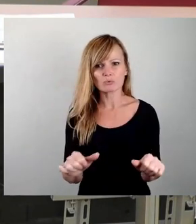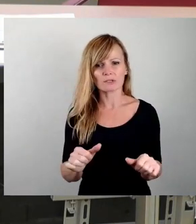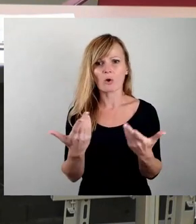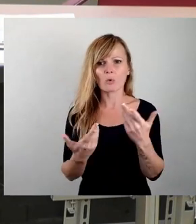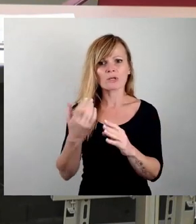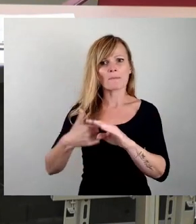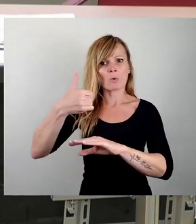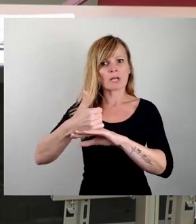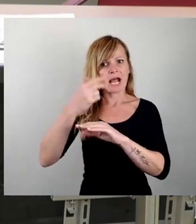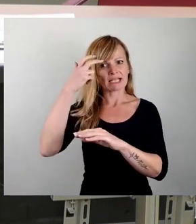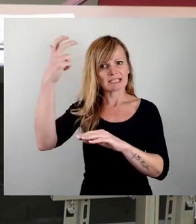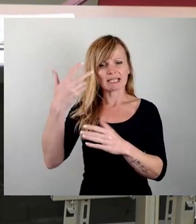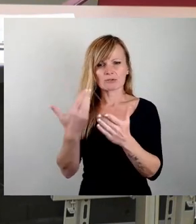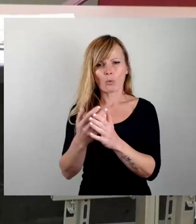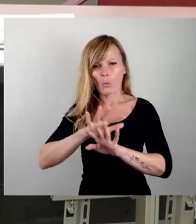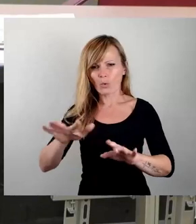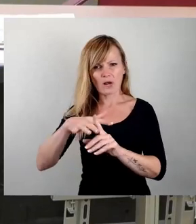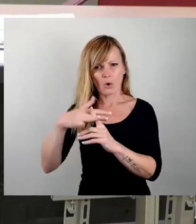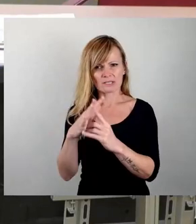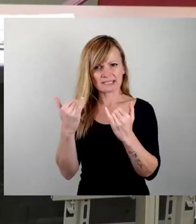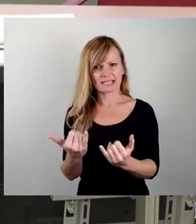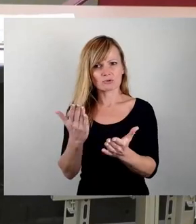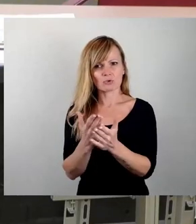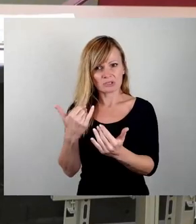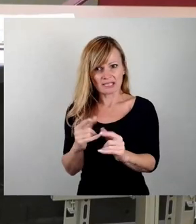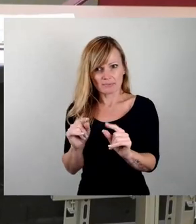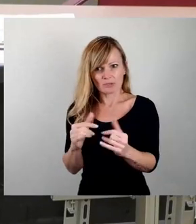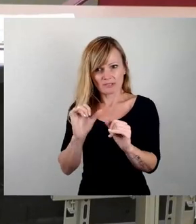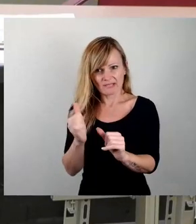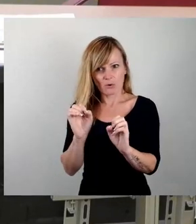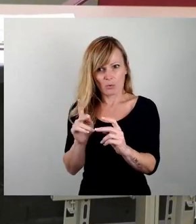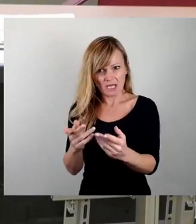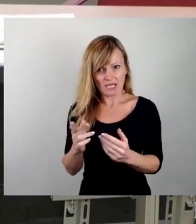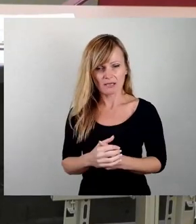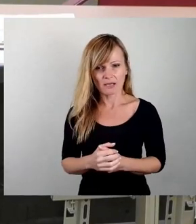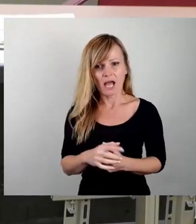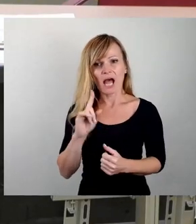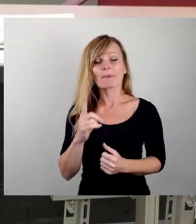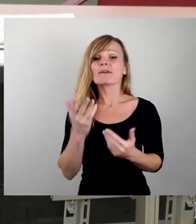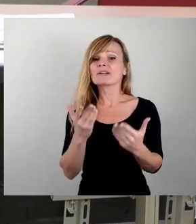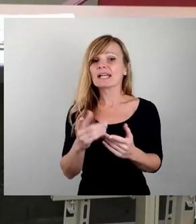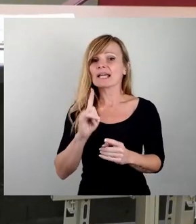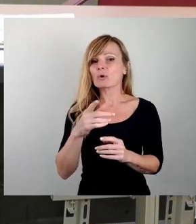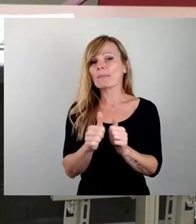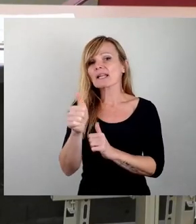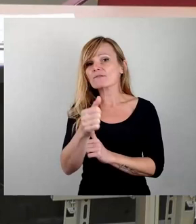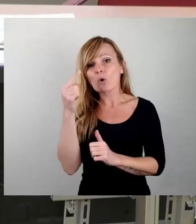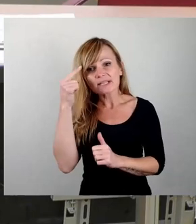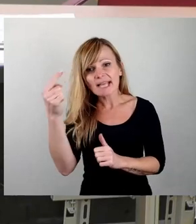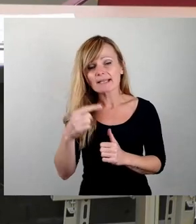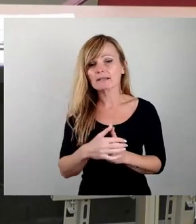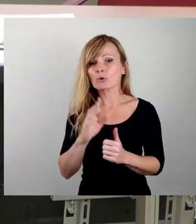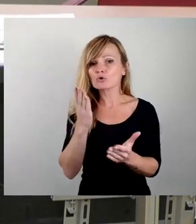mittlerweile so unentkontextualisiert, dass sie wieder okay ist? Aber vielleicht sollten wir auch mal nach vorne denken und schon mal